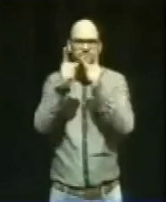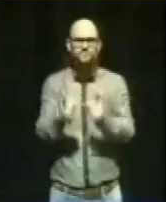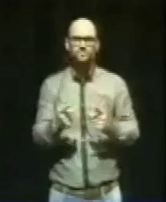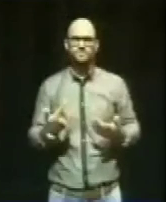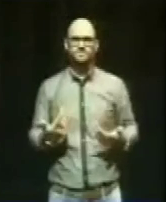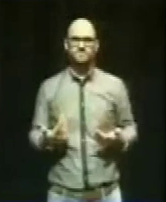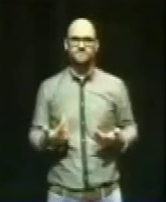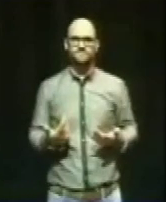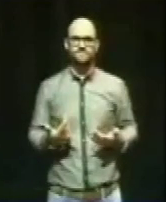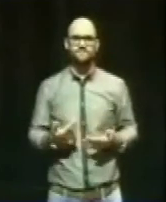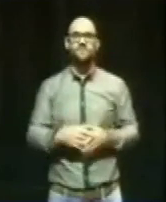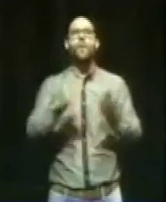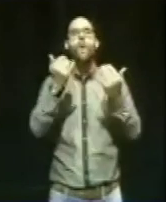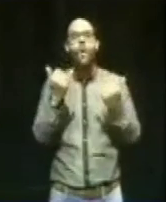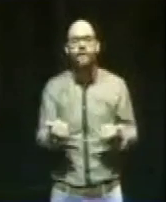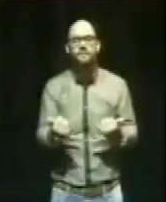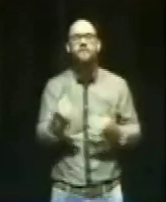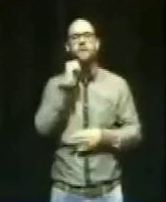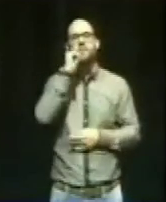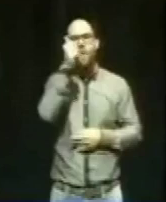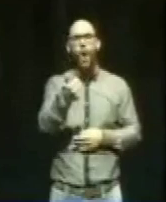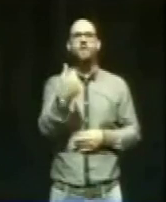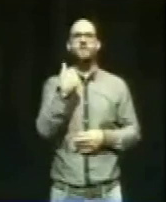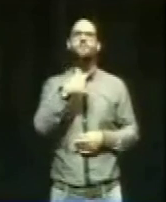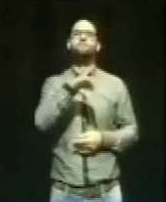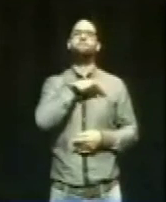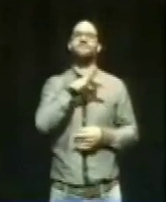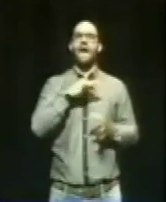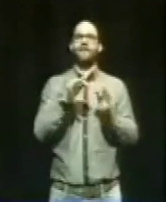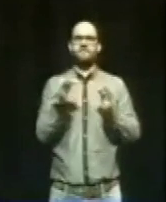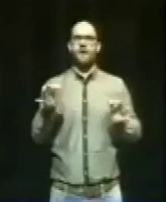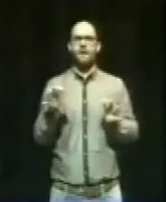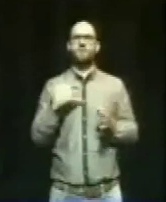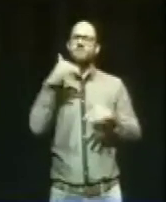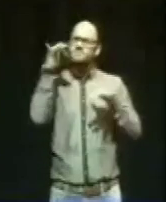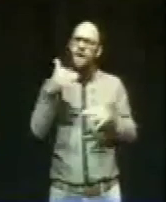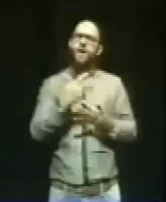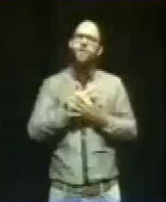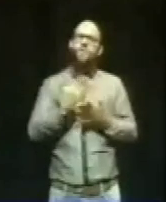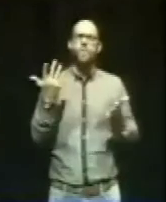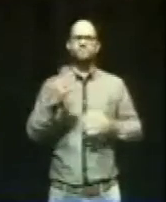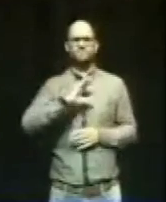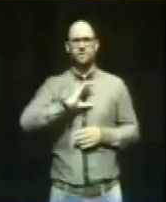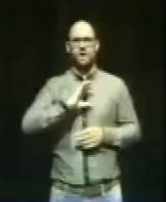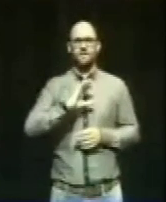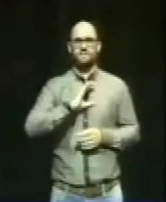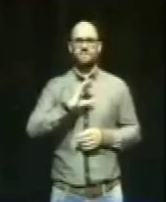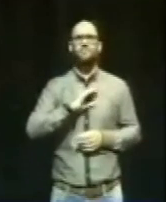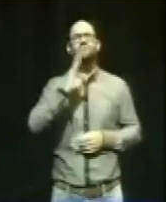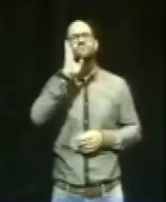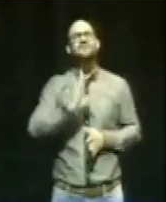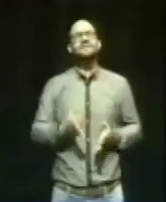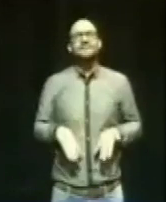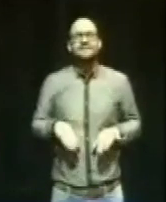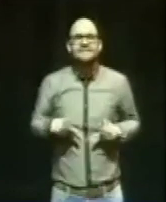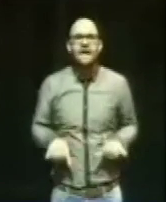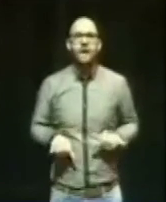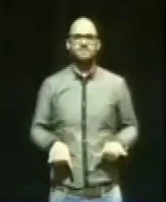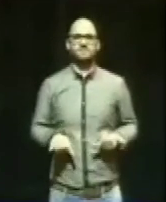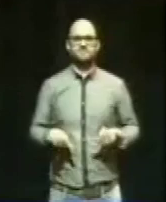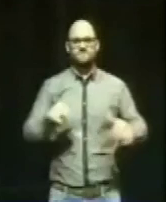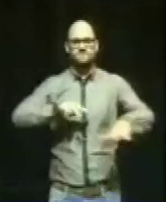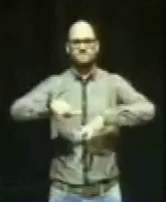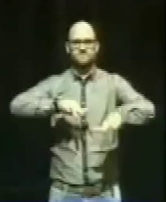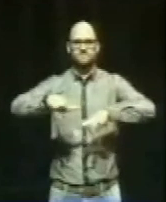wir hier Programmparteitag. Wir haben die Chance dazu. Also lasst uns Weichen stellen. Lasst uns